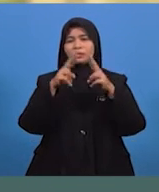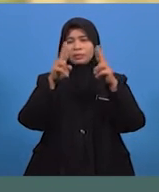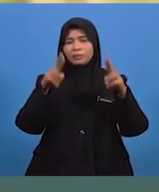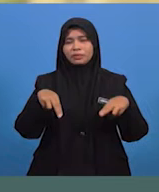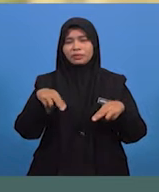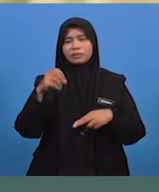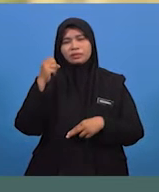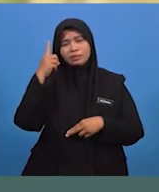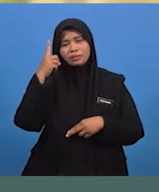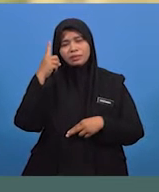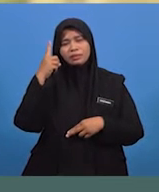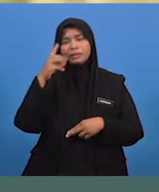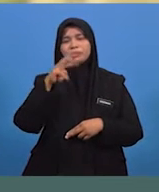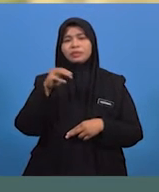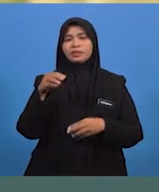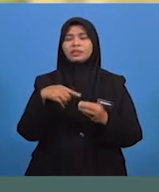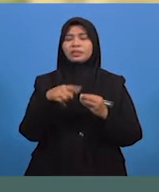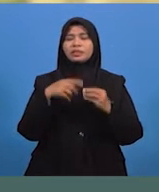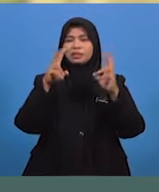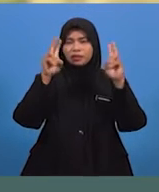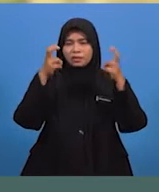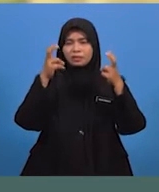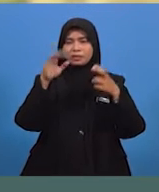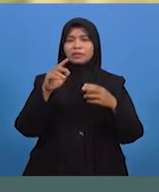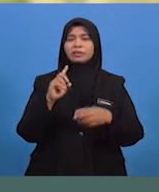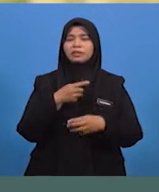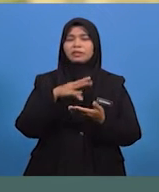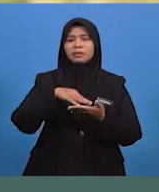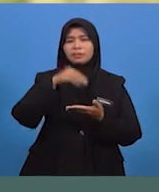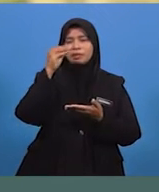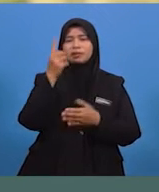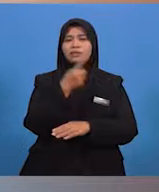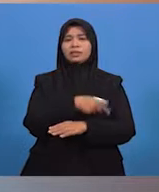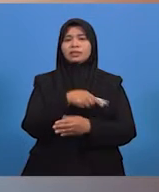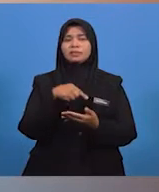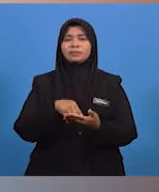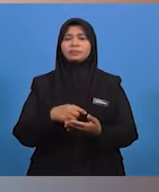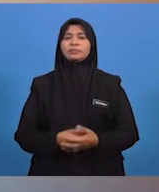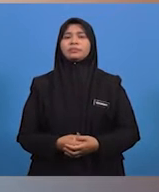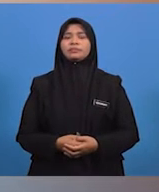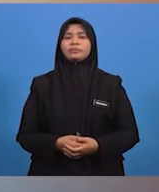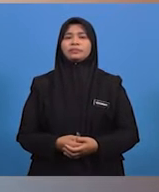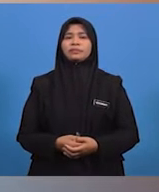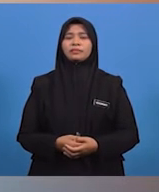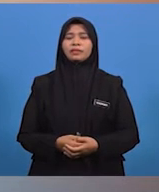ingin menguji pemahaman murid-murid terhadap topik yang telah dipelajari pada hari ini.